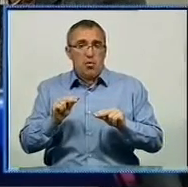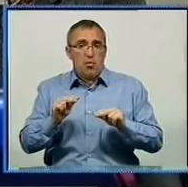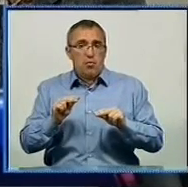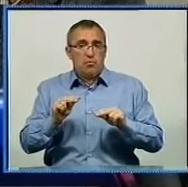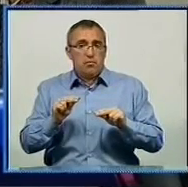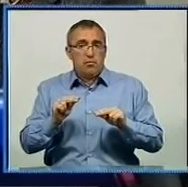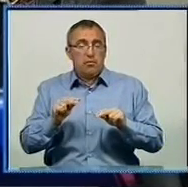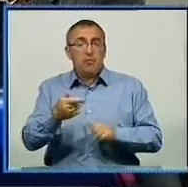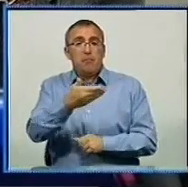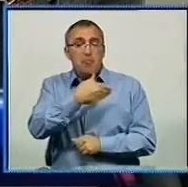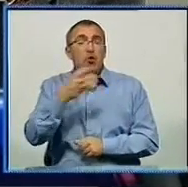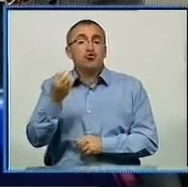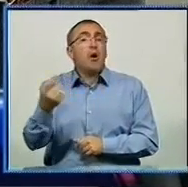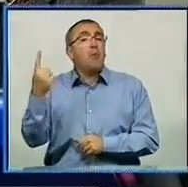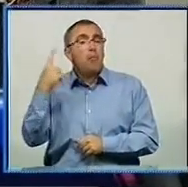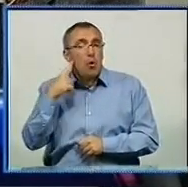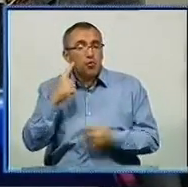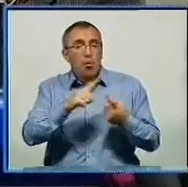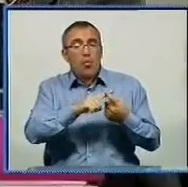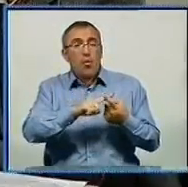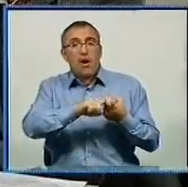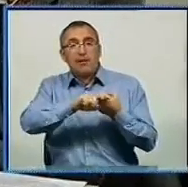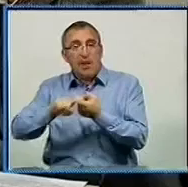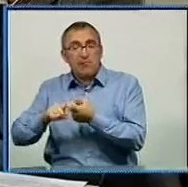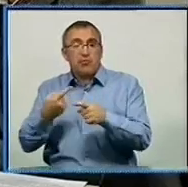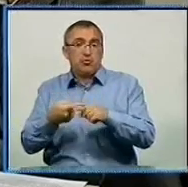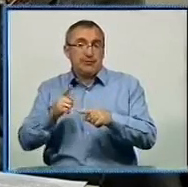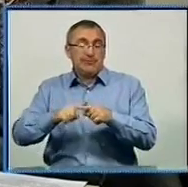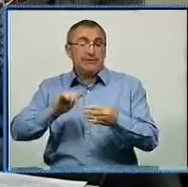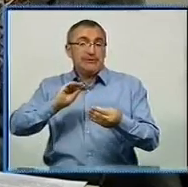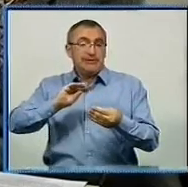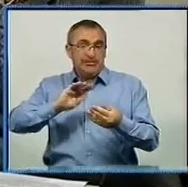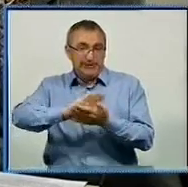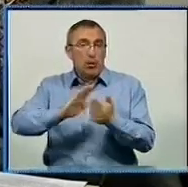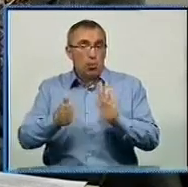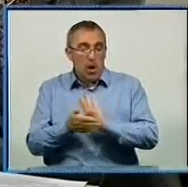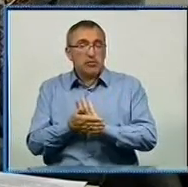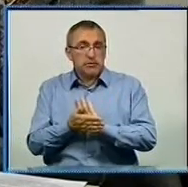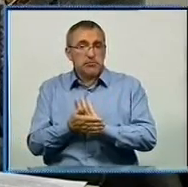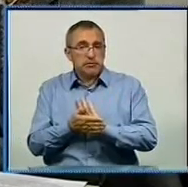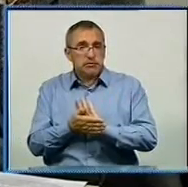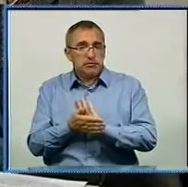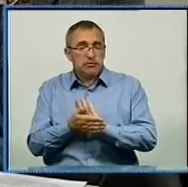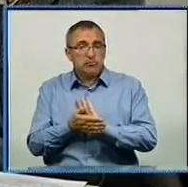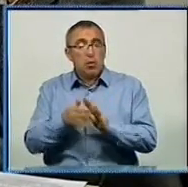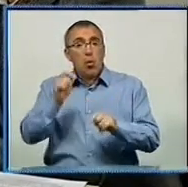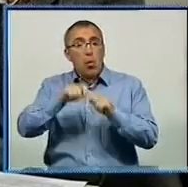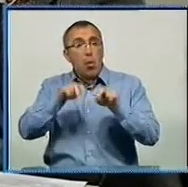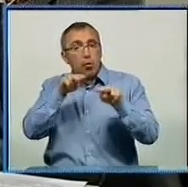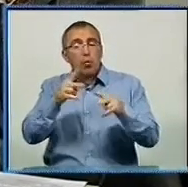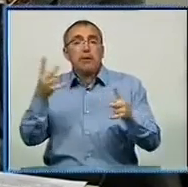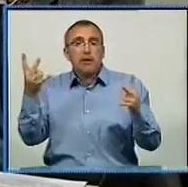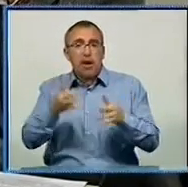Ми ще почуємо наслідки цієї ситуації, тому що контроль треба